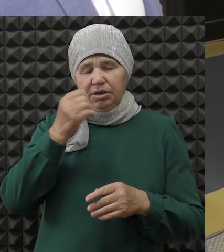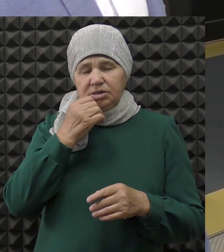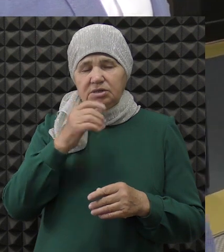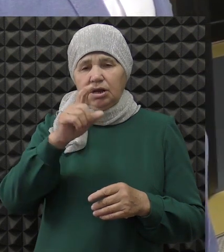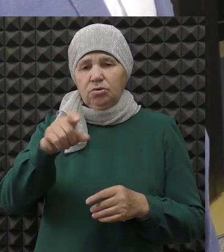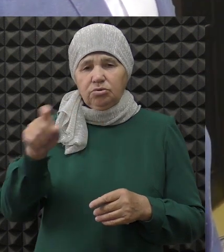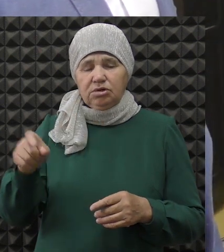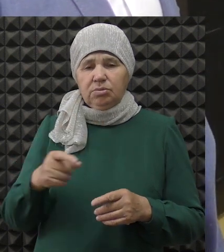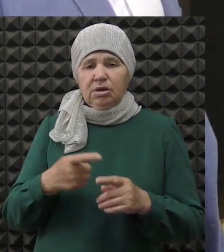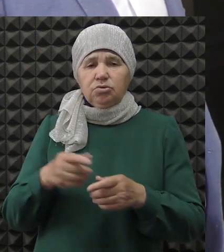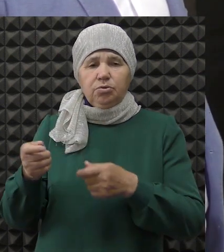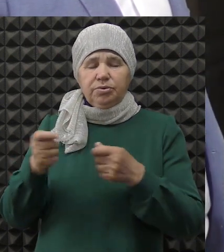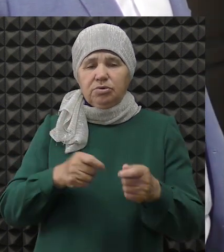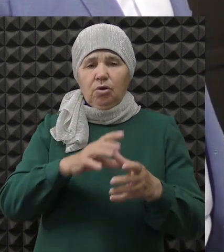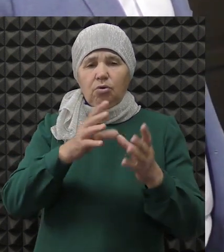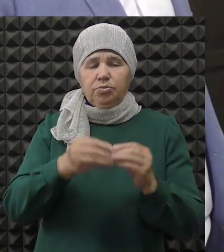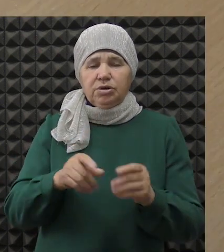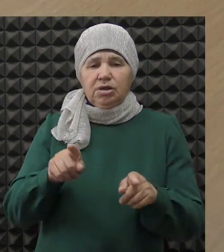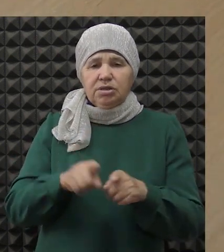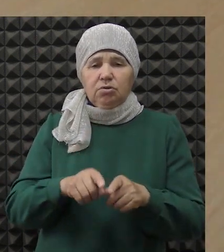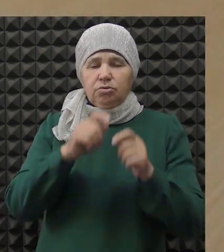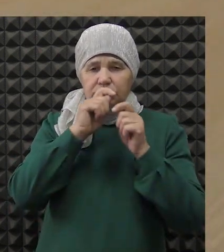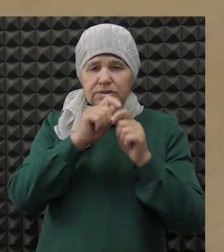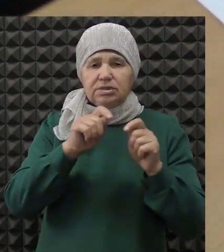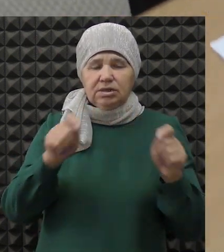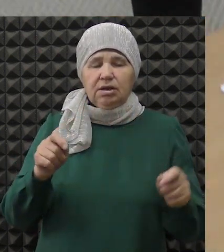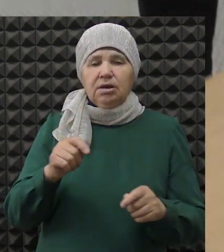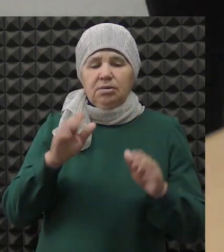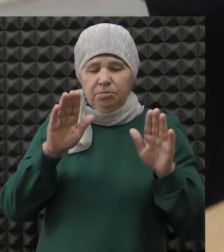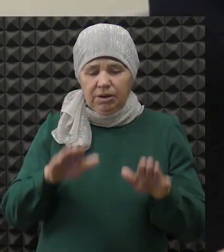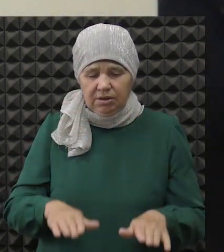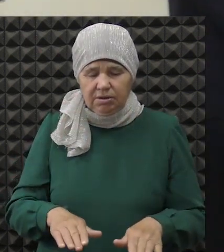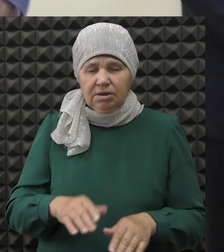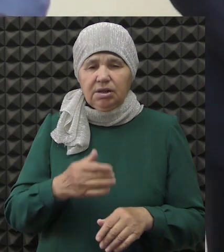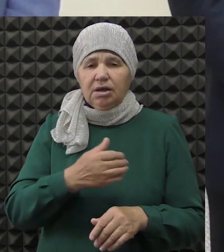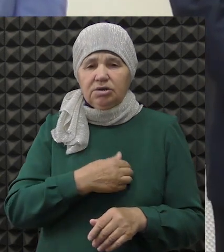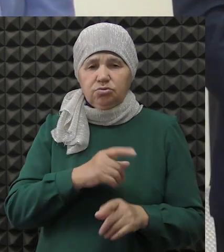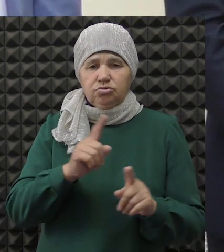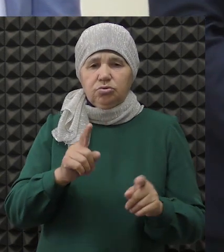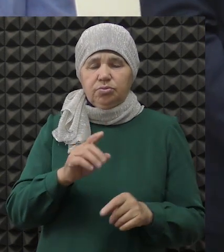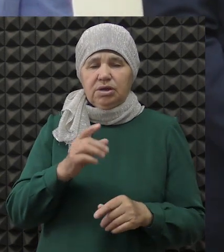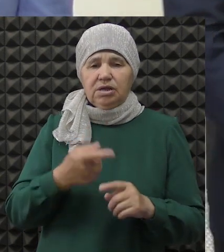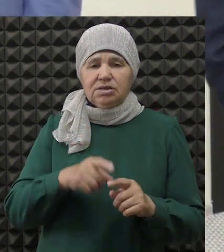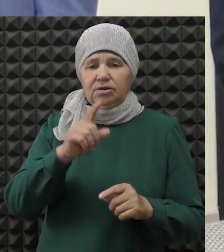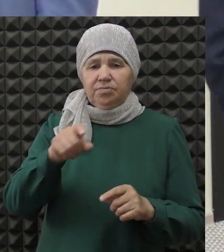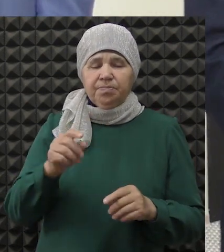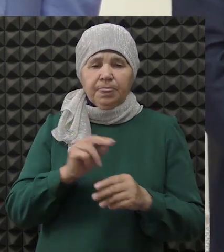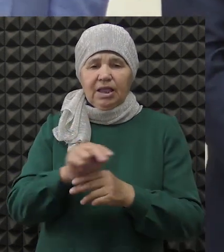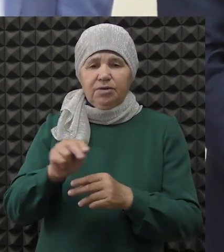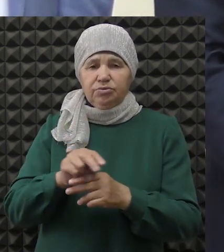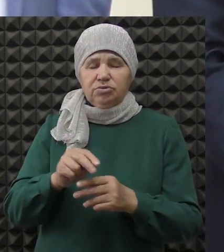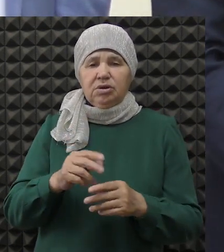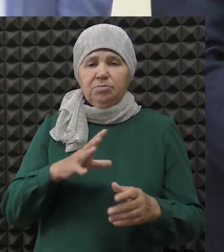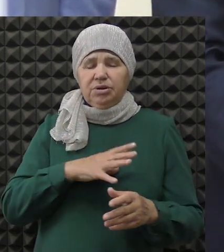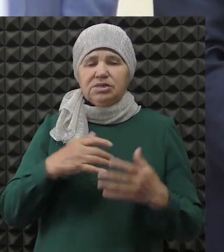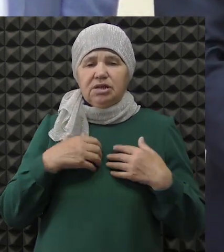тех людей, которые приносят обществу такой дар. Низкий поклон. И я хочу, чтобы эти люди, которые обучают,